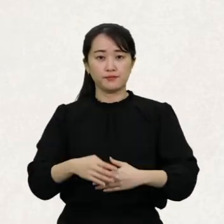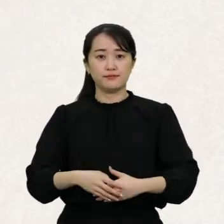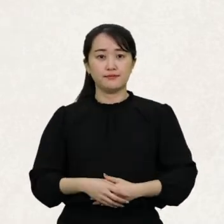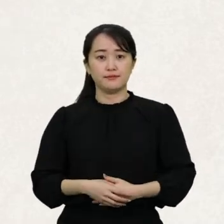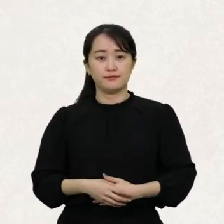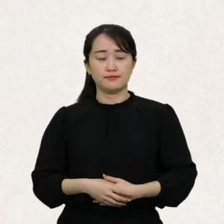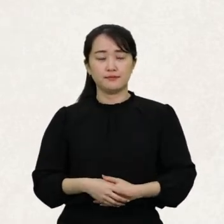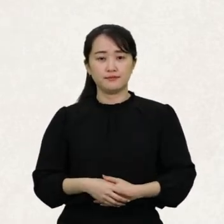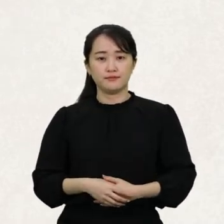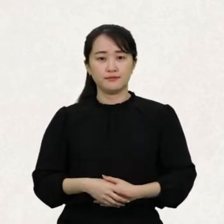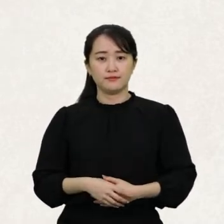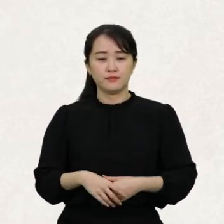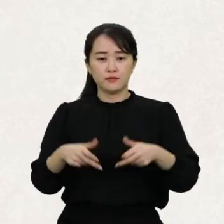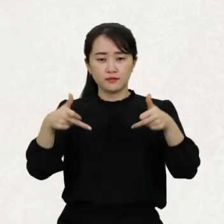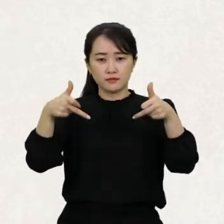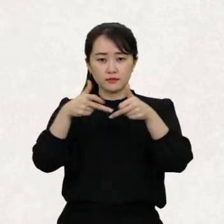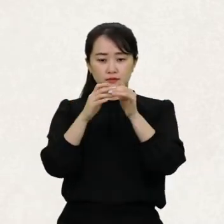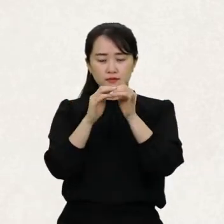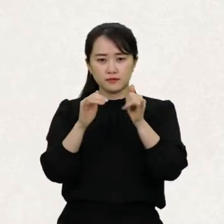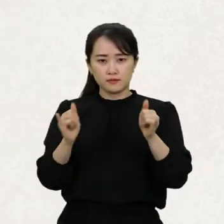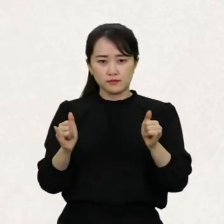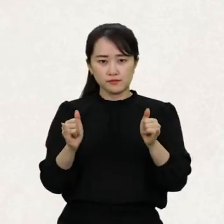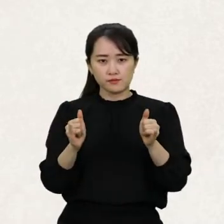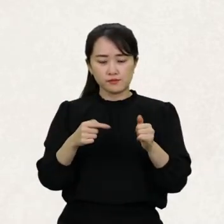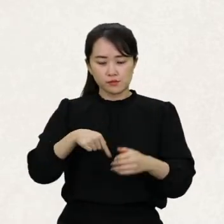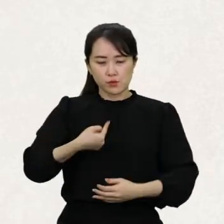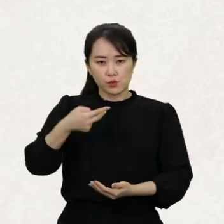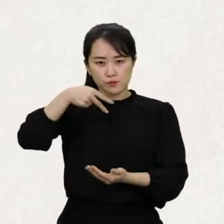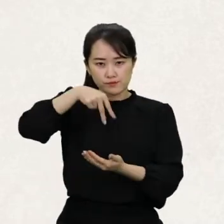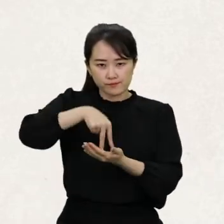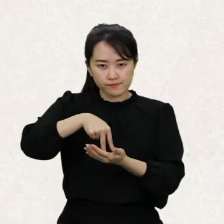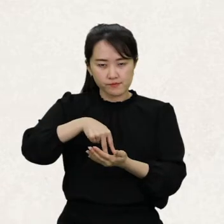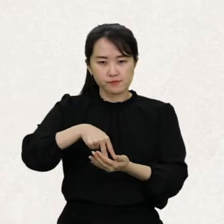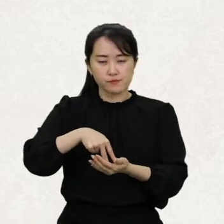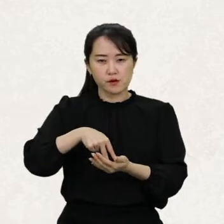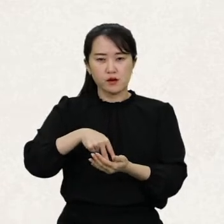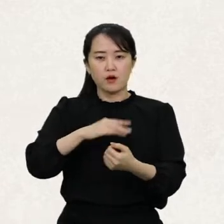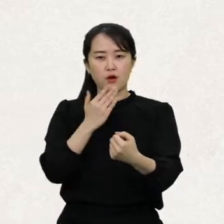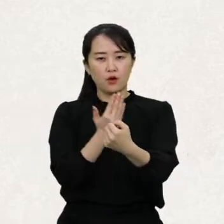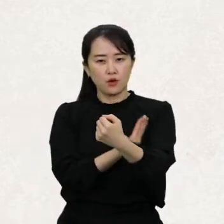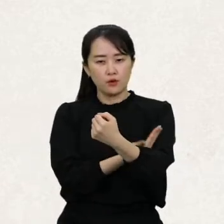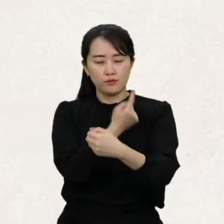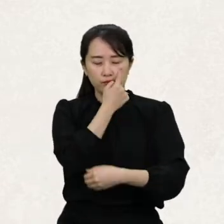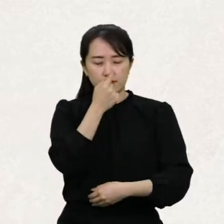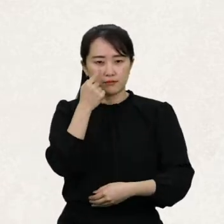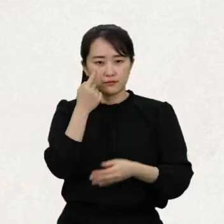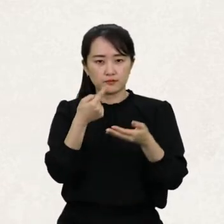이처럼 장애인이 최대한 독립적으로 이동할 권리를 보장받기 위해서